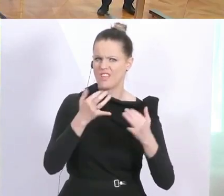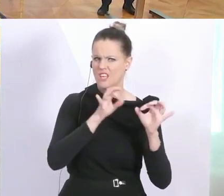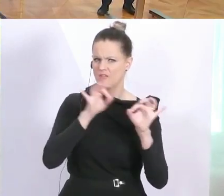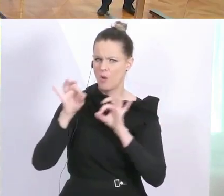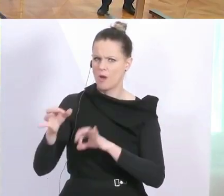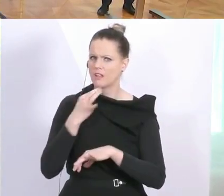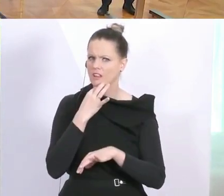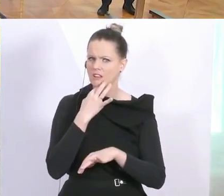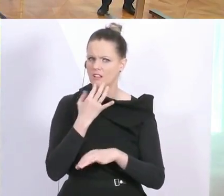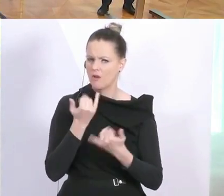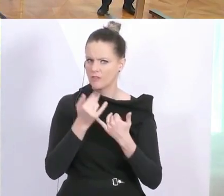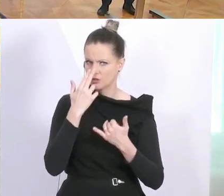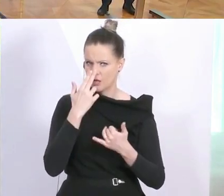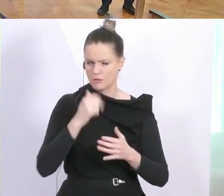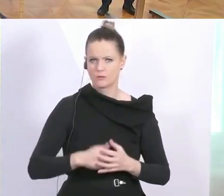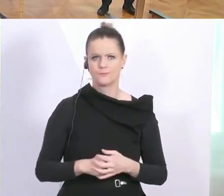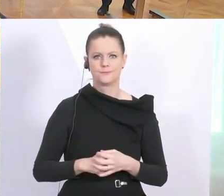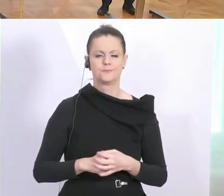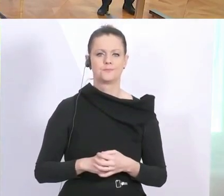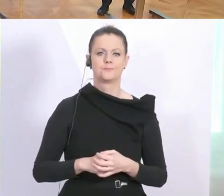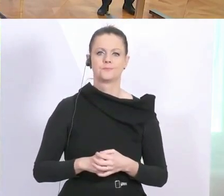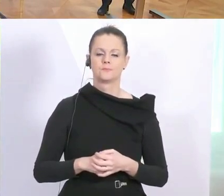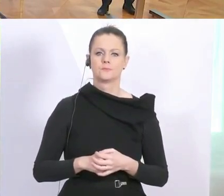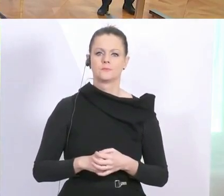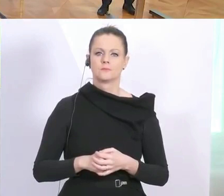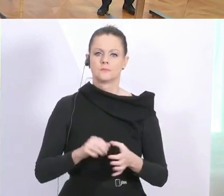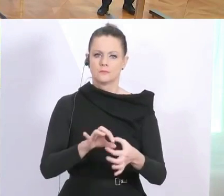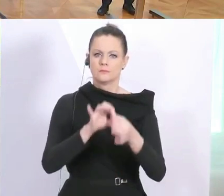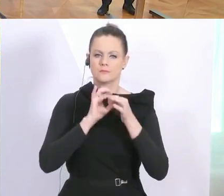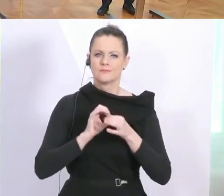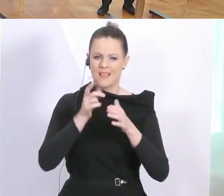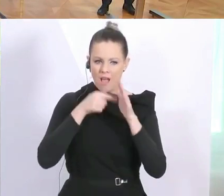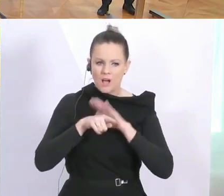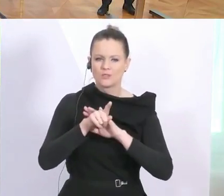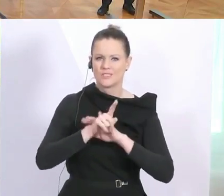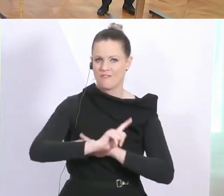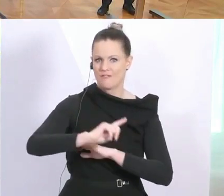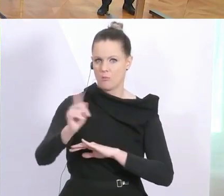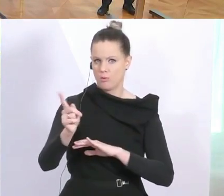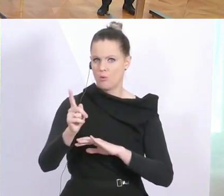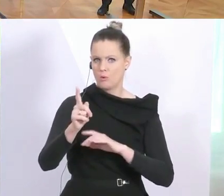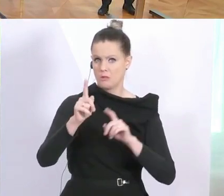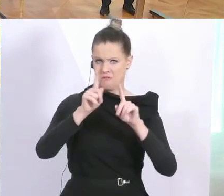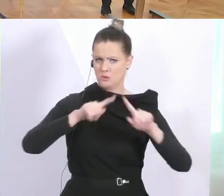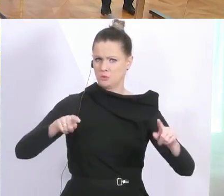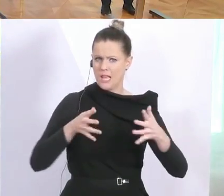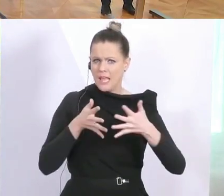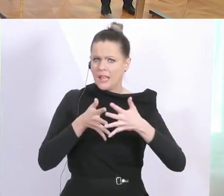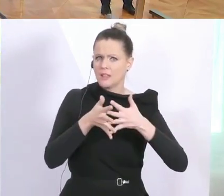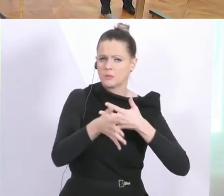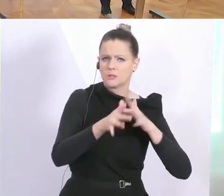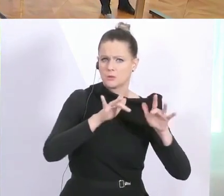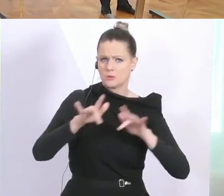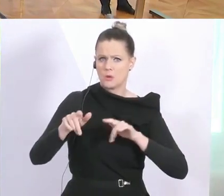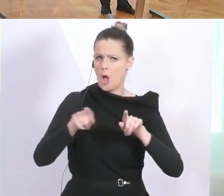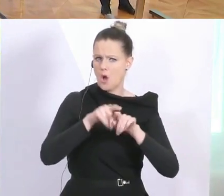angetacht? Dann zu den Ausgehverboten, die werden auch teils unterschiedlich interpretiert, auch vom Ministerium in